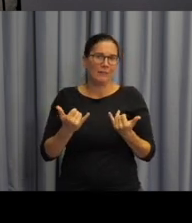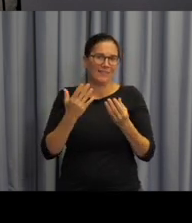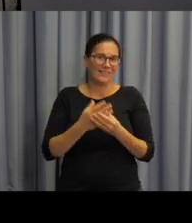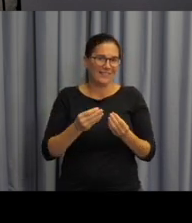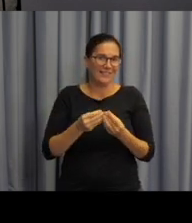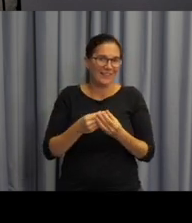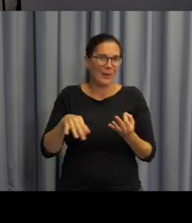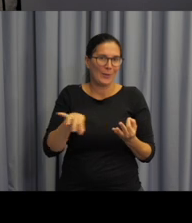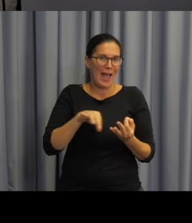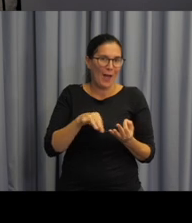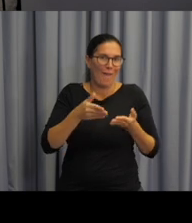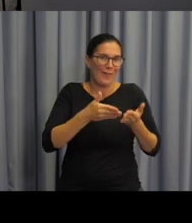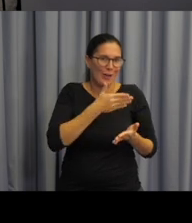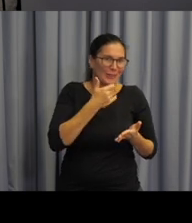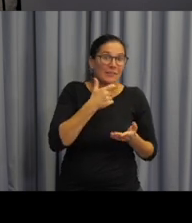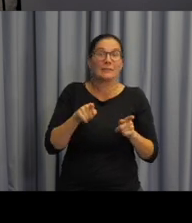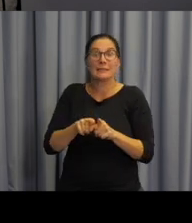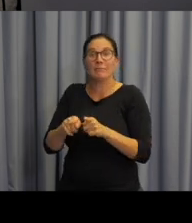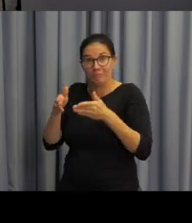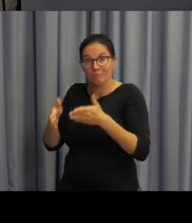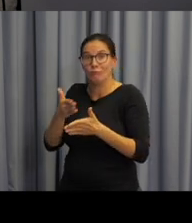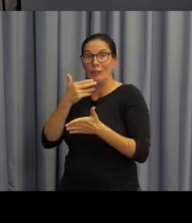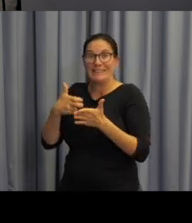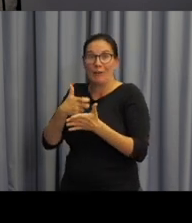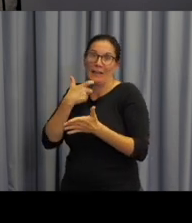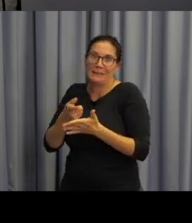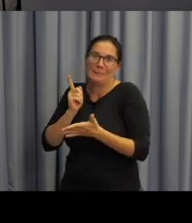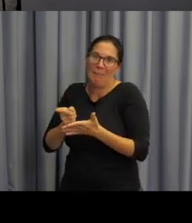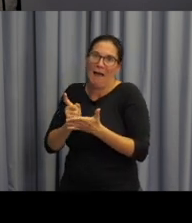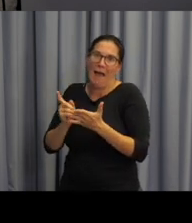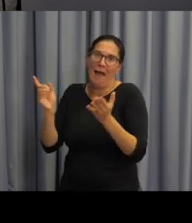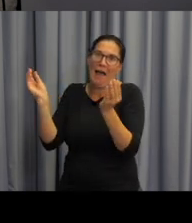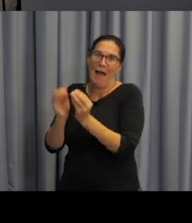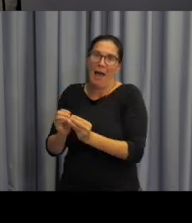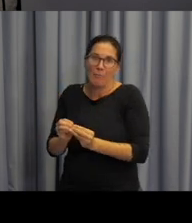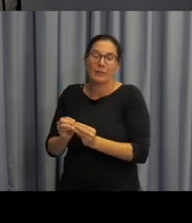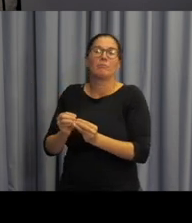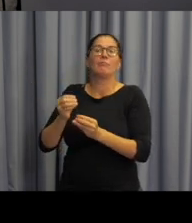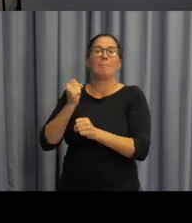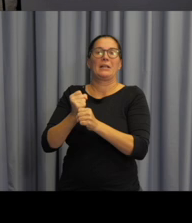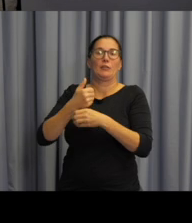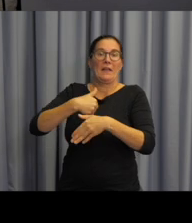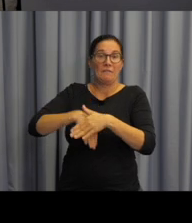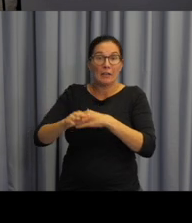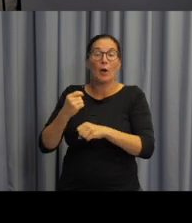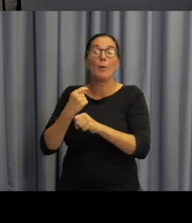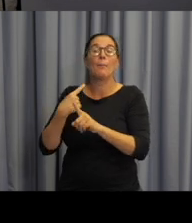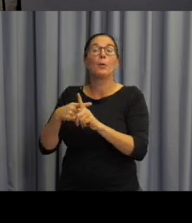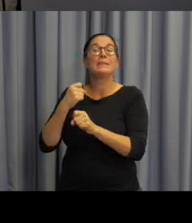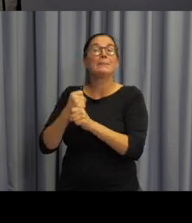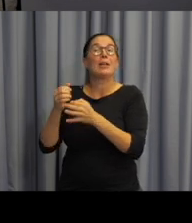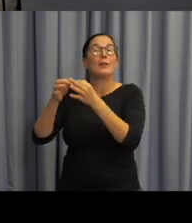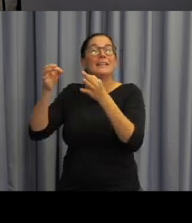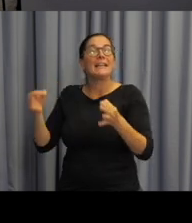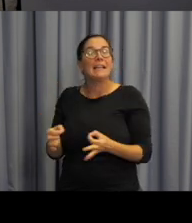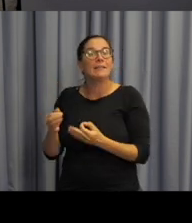pro český jazyk kolegyně Hudáková, které by vlastně tato videa a tyto pracovní listy by poskytly